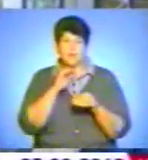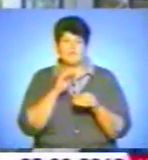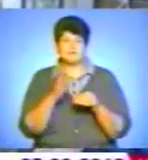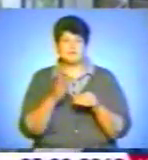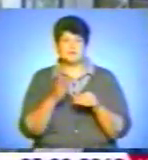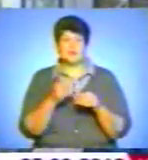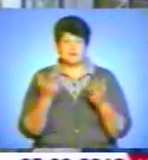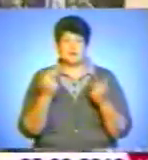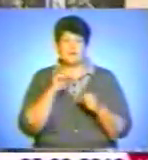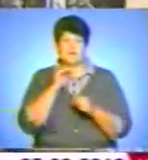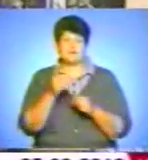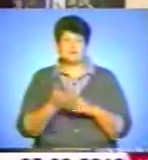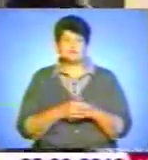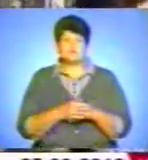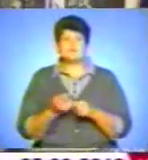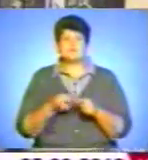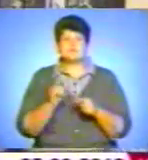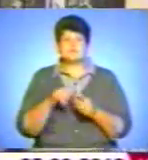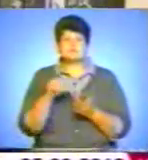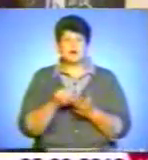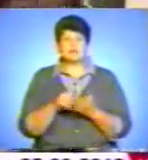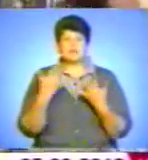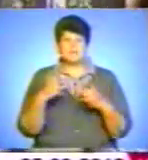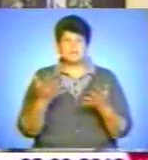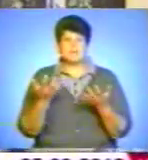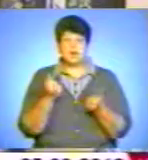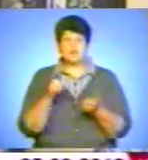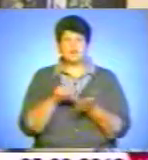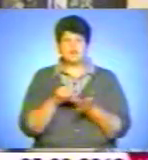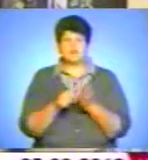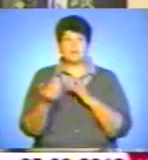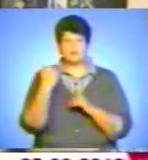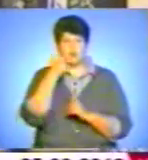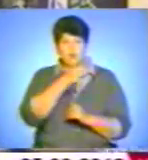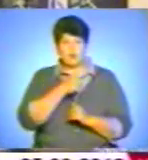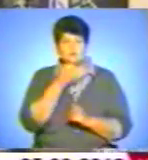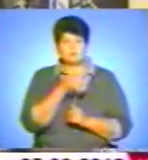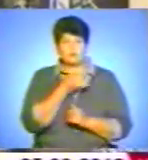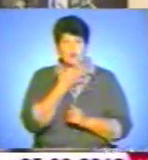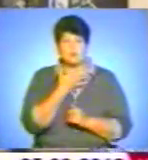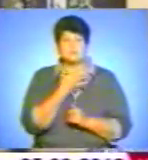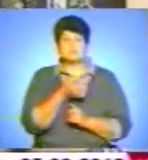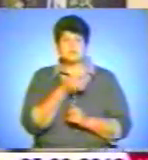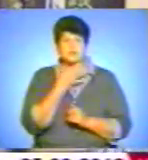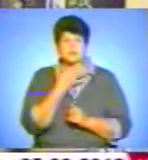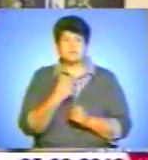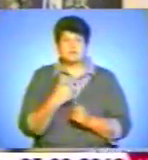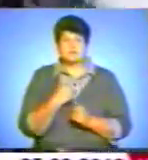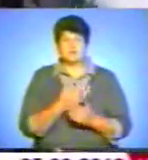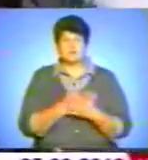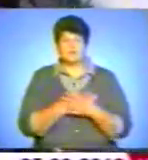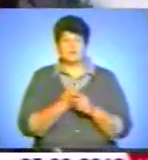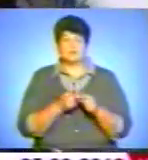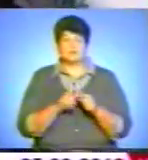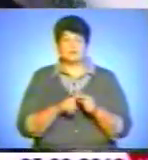Так, професійно. Я в цих змаганнях вже брав участь минулого року. Чому сподобалося? Так, мені сподобалося, я люблю таке.